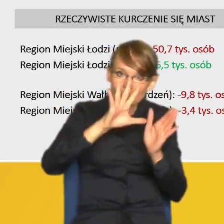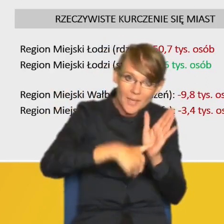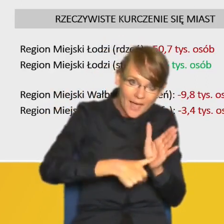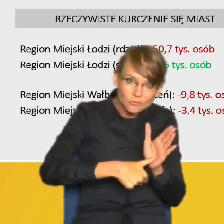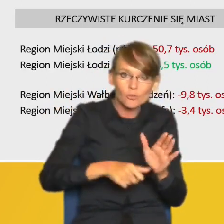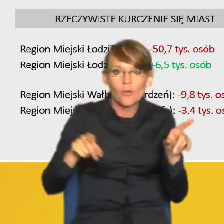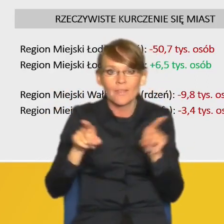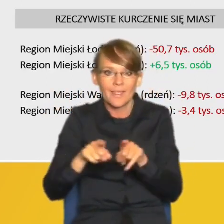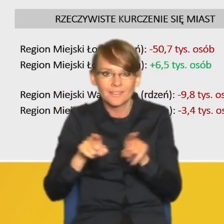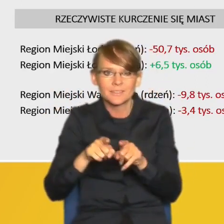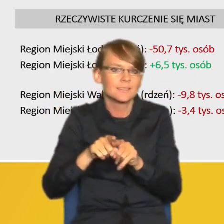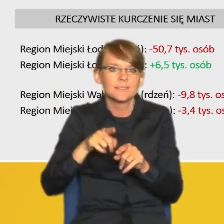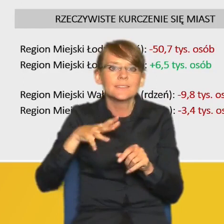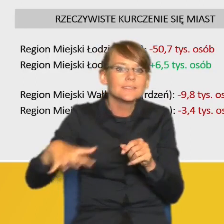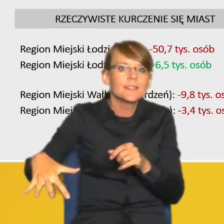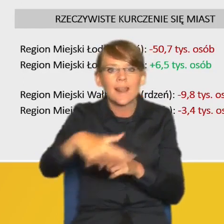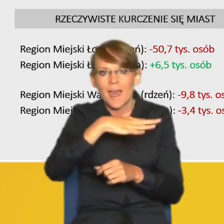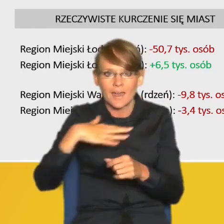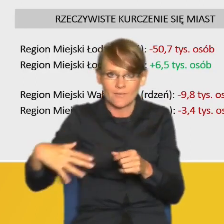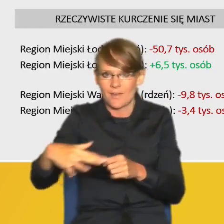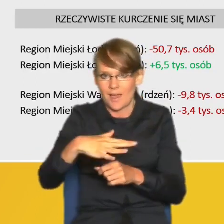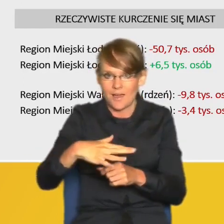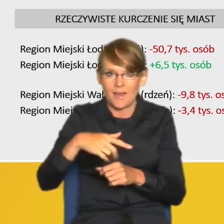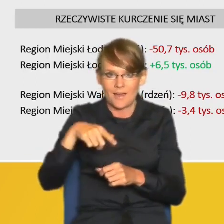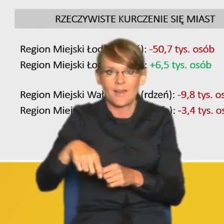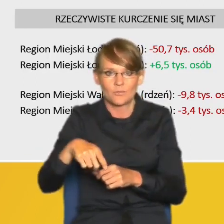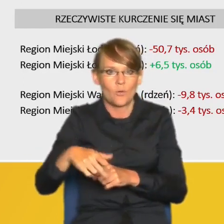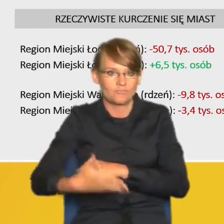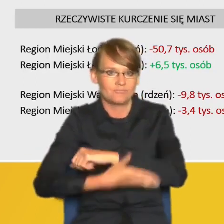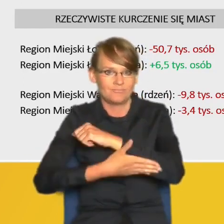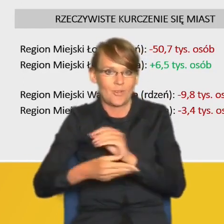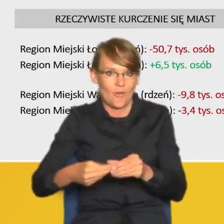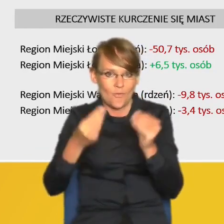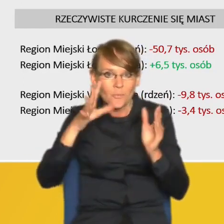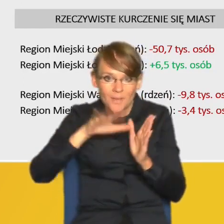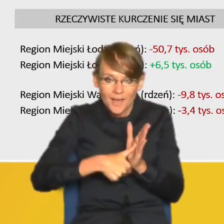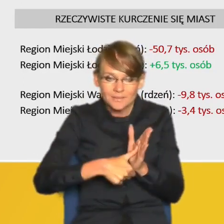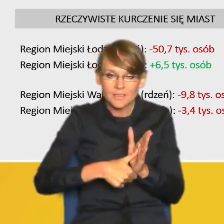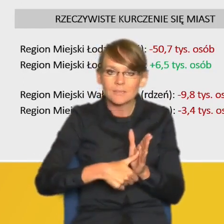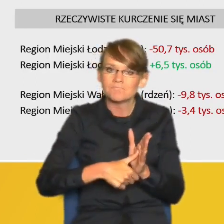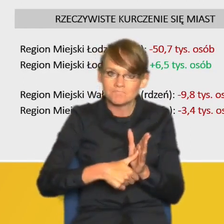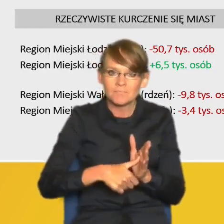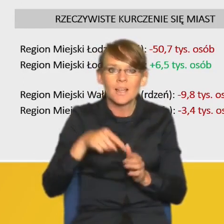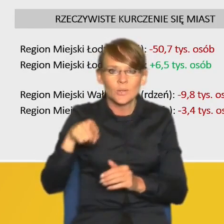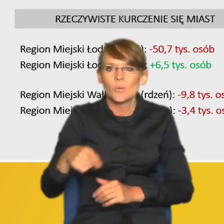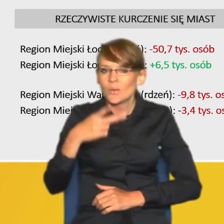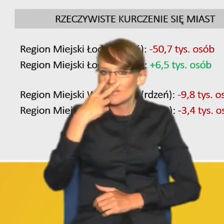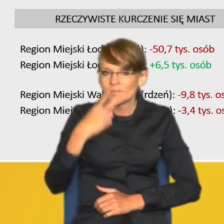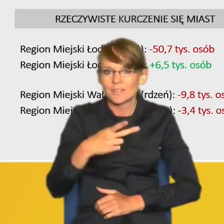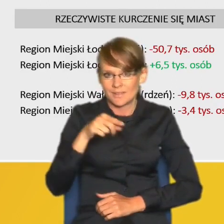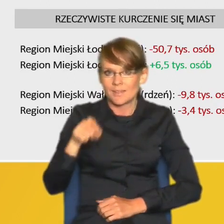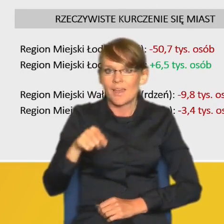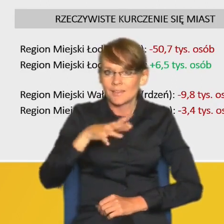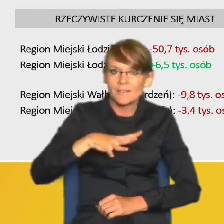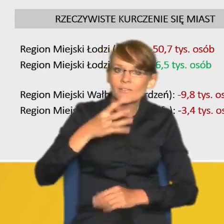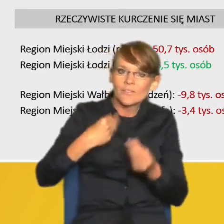w strefie, czyli w naturalnym zapleczu rozwojowym miasta. W coraz większym stopniu dominują właśnie te regiony